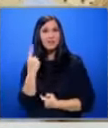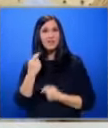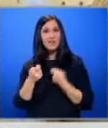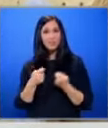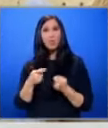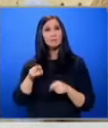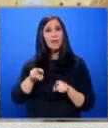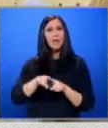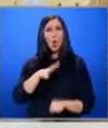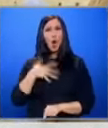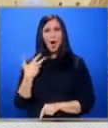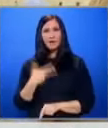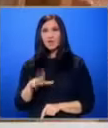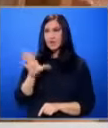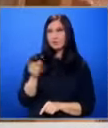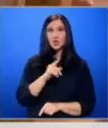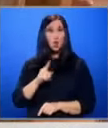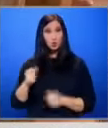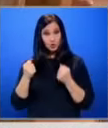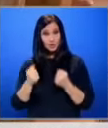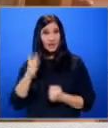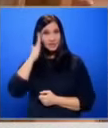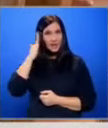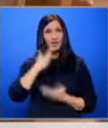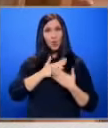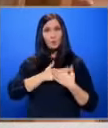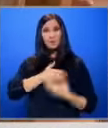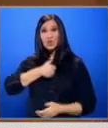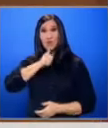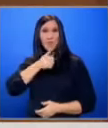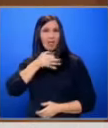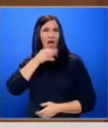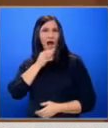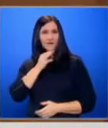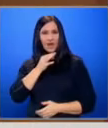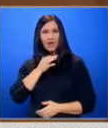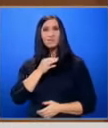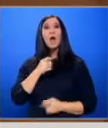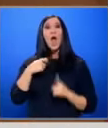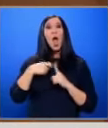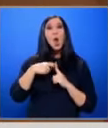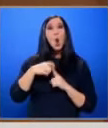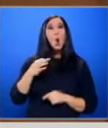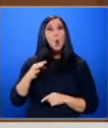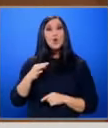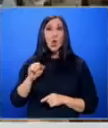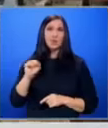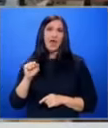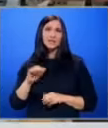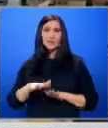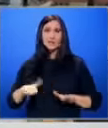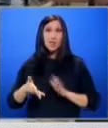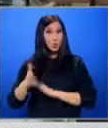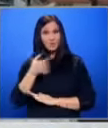И тъй като харватите и всички, които живеят в страната, обичат да пият кафе Куните от касачките на децата ще отидат за кафе